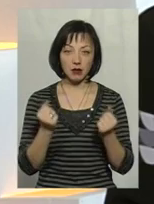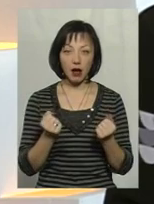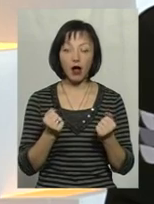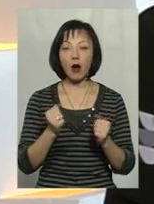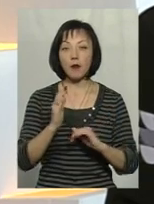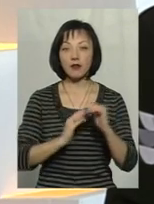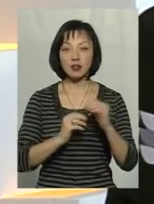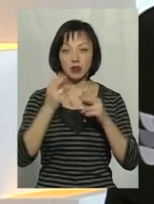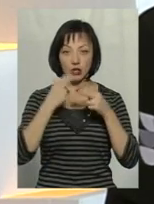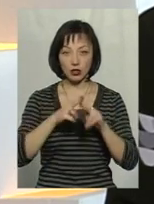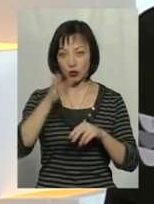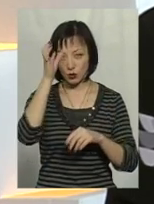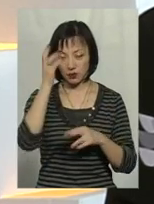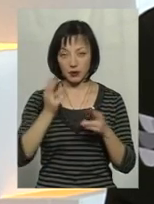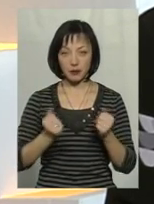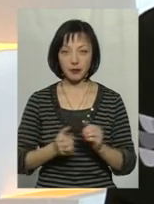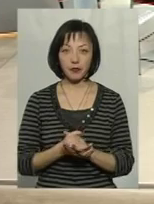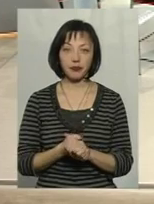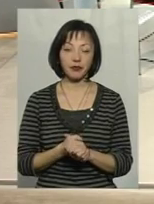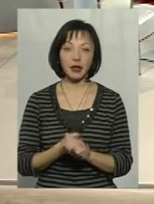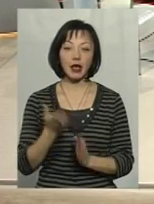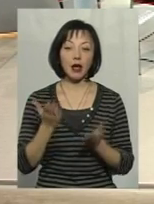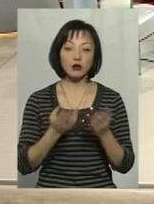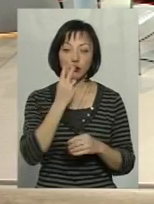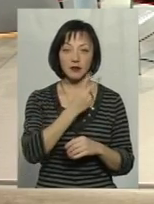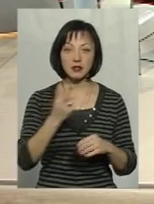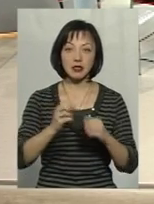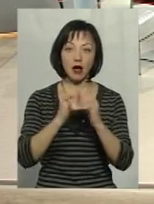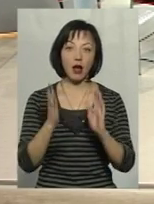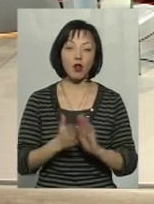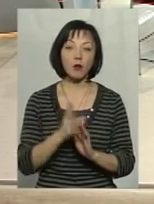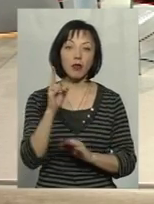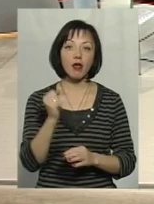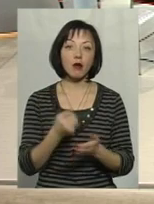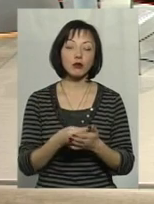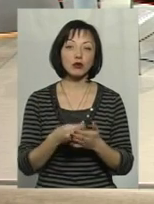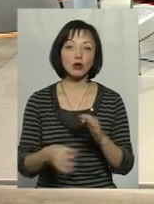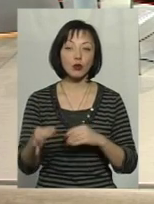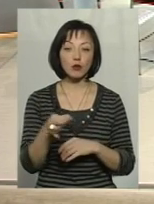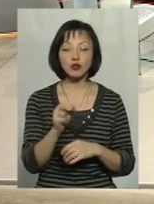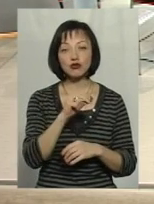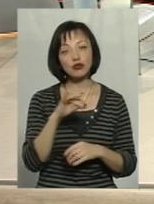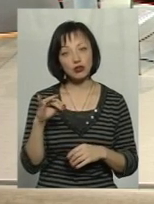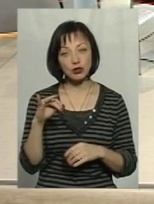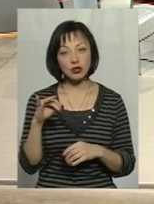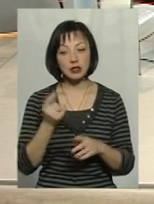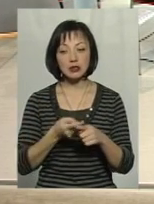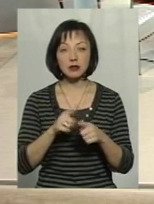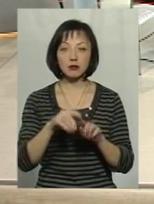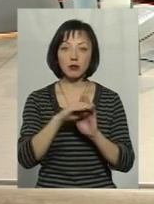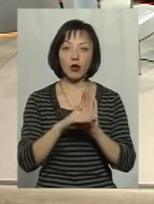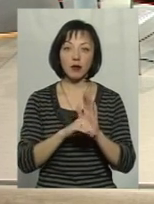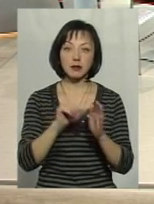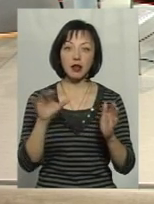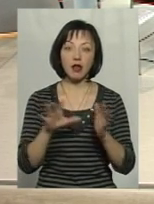в професійно-технічній освіті. Якщо глянути загалом на бюджет області, чи у ті програми з